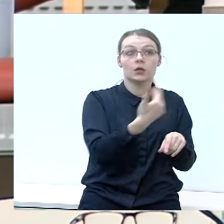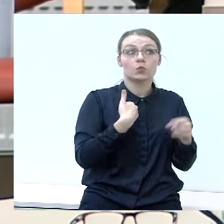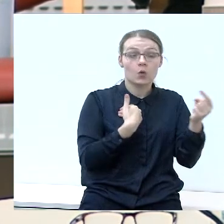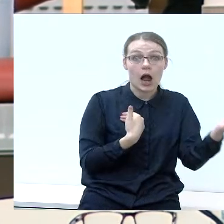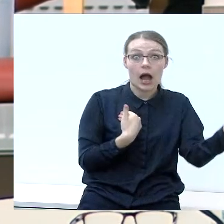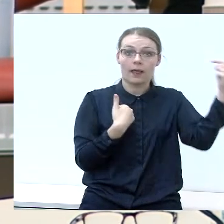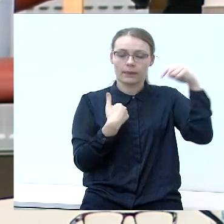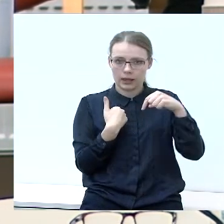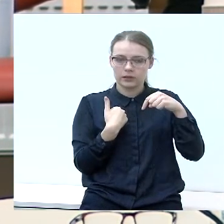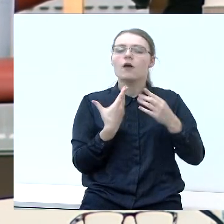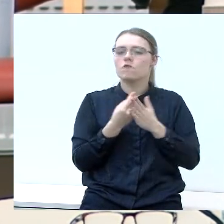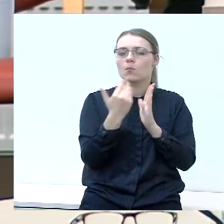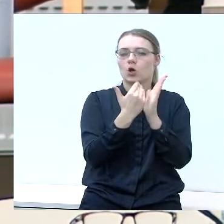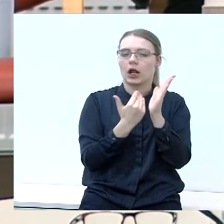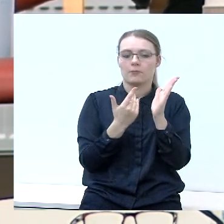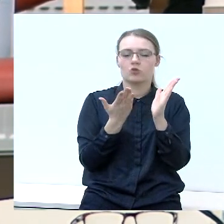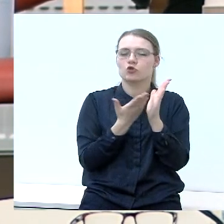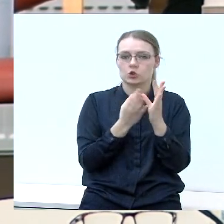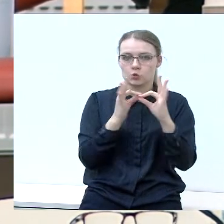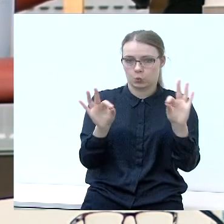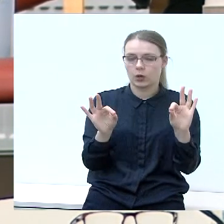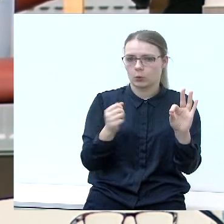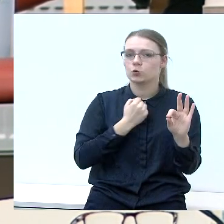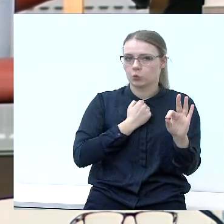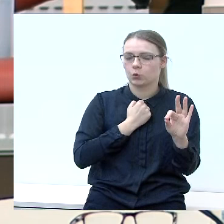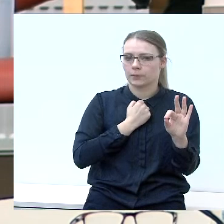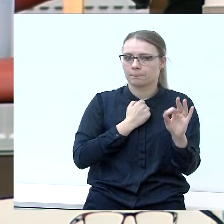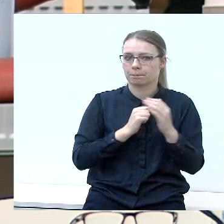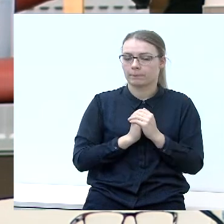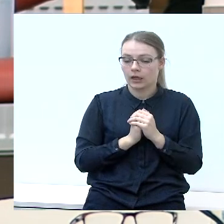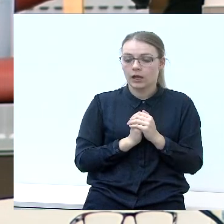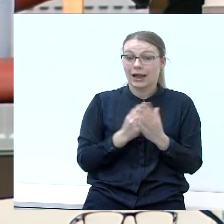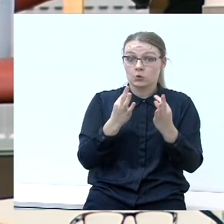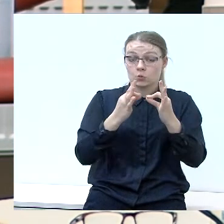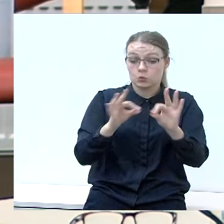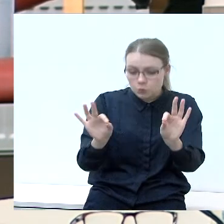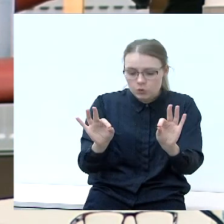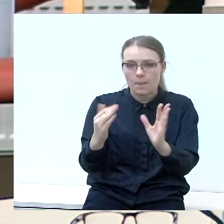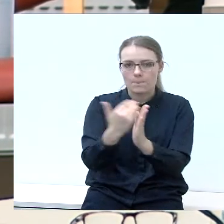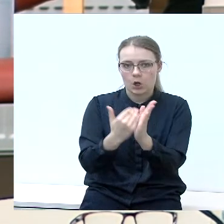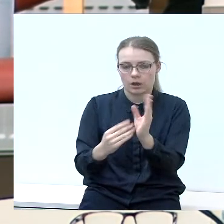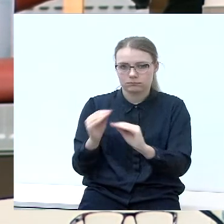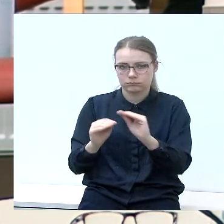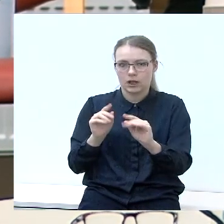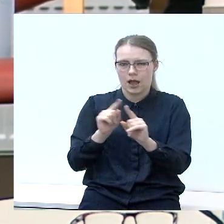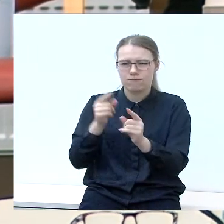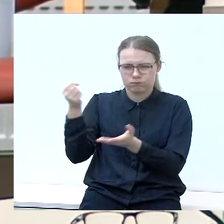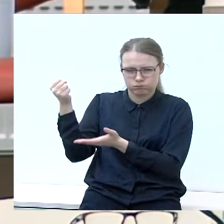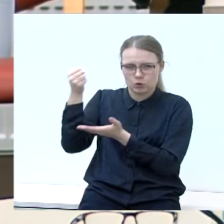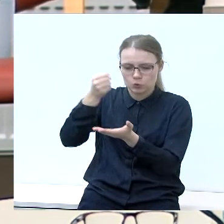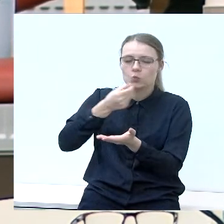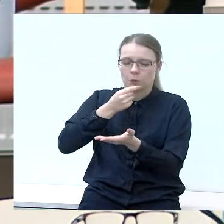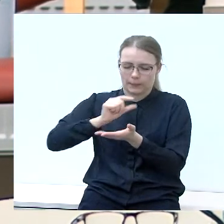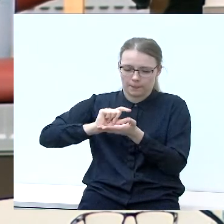tai mūsų programų yra toksai siūlymas, kad rengti programą, iš biudžeto lėšų finansuoti daliai